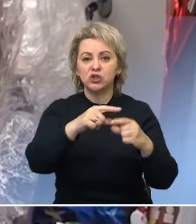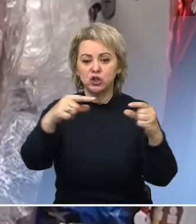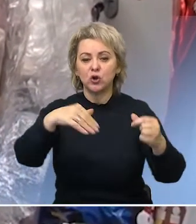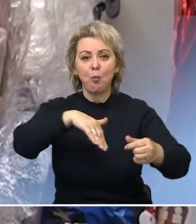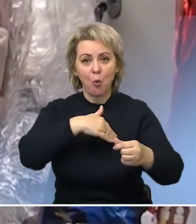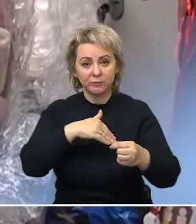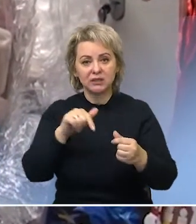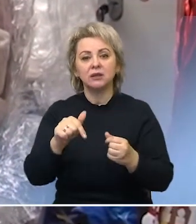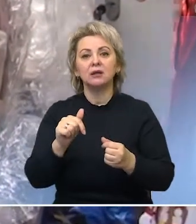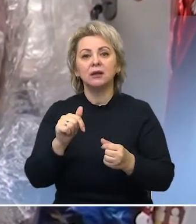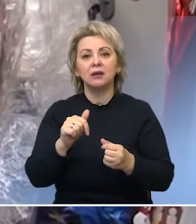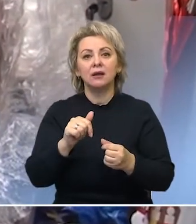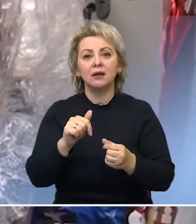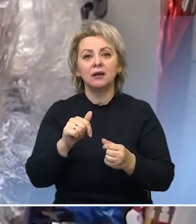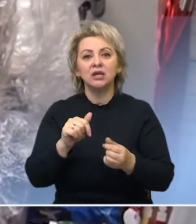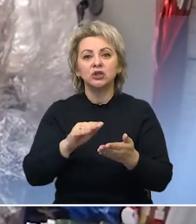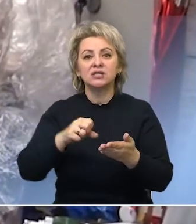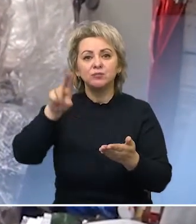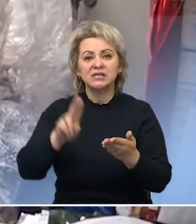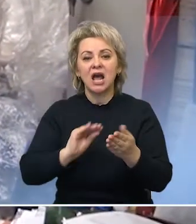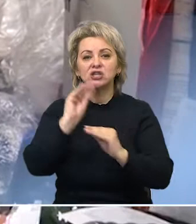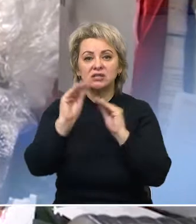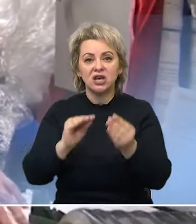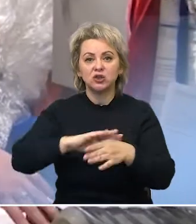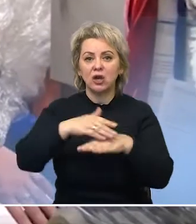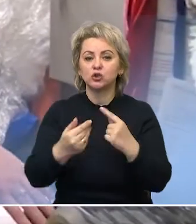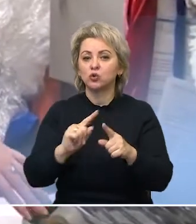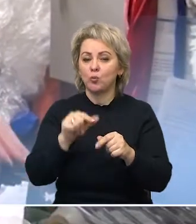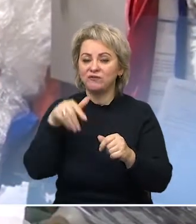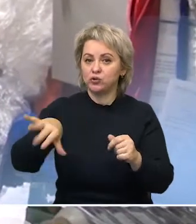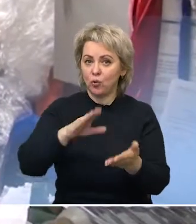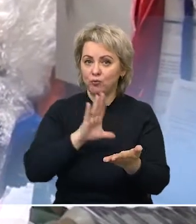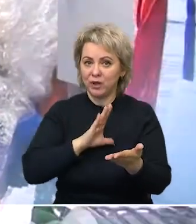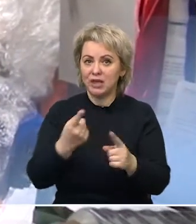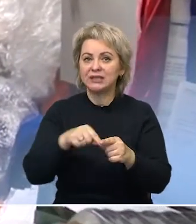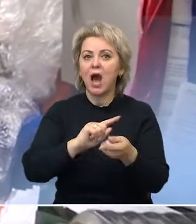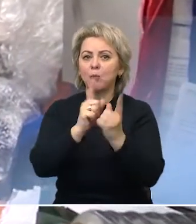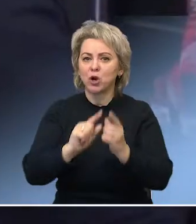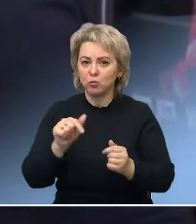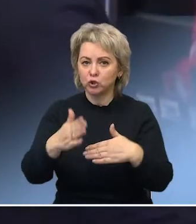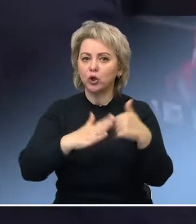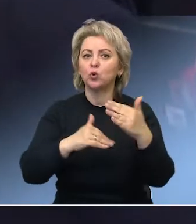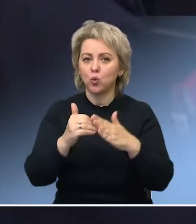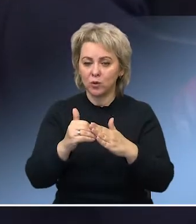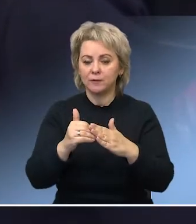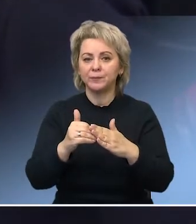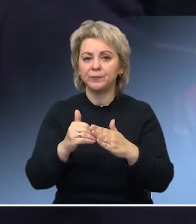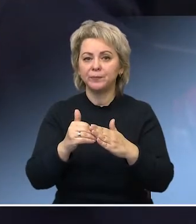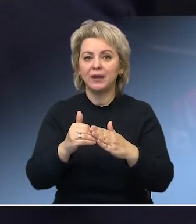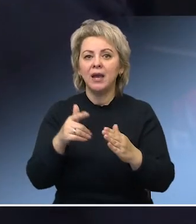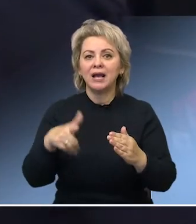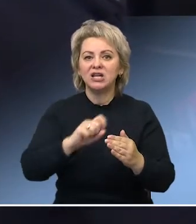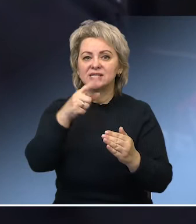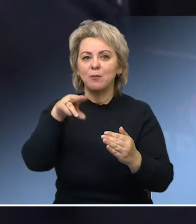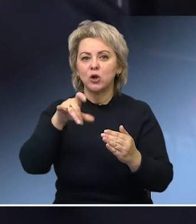Термометры, антицептические средства. Антицептик похожий, Это для обработки рук. Галина Запорожцева, Андрей